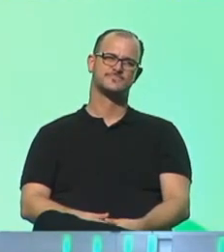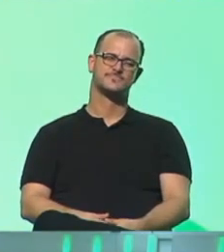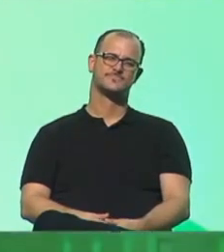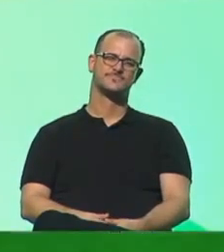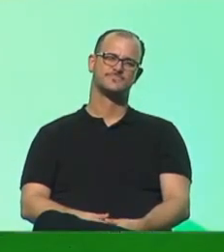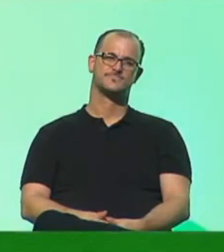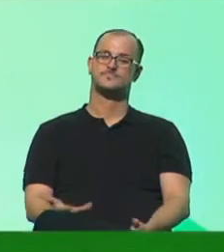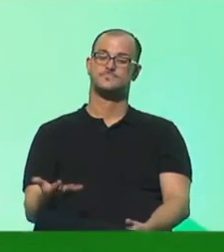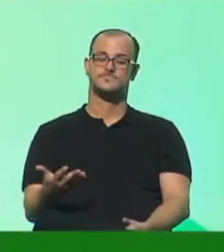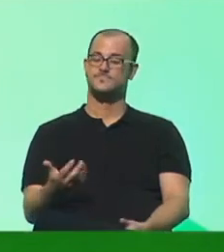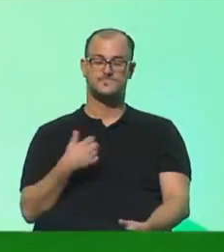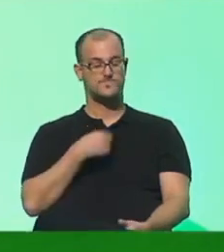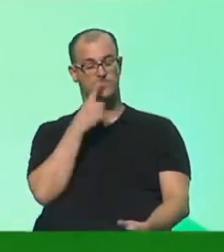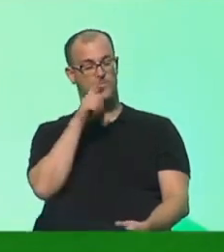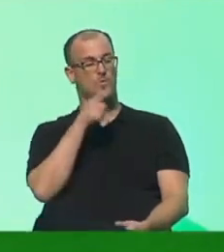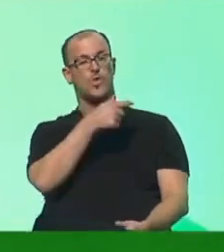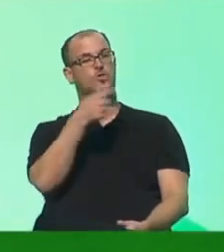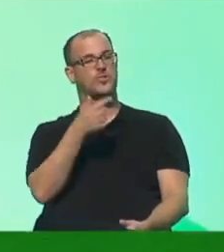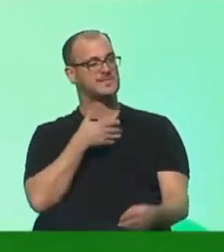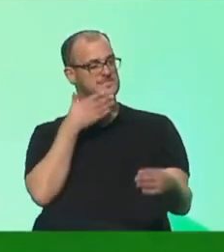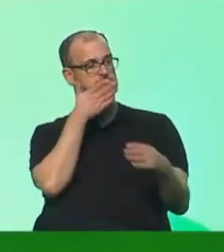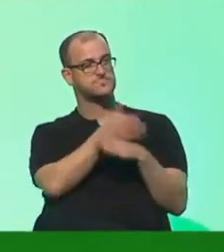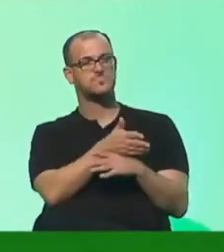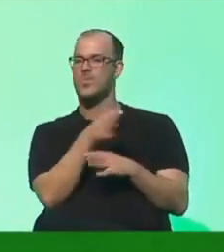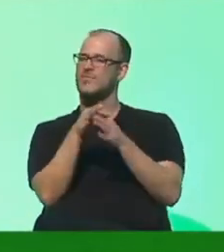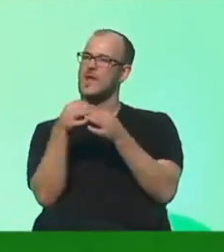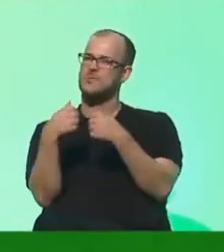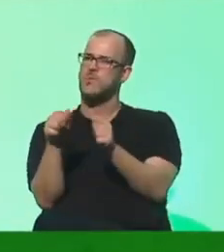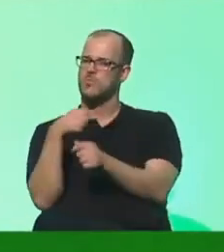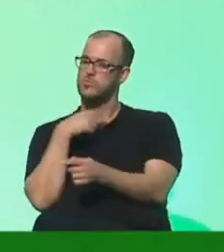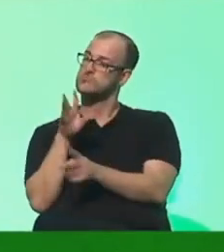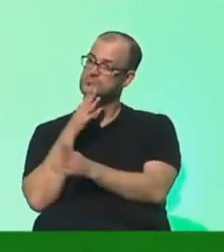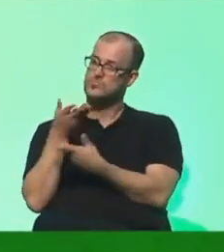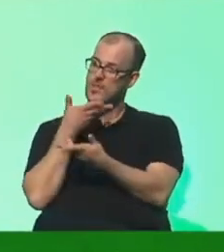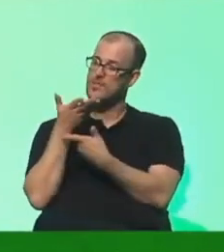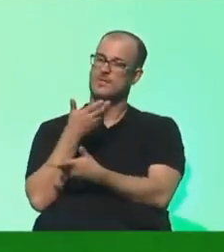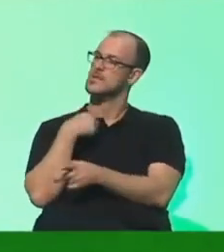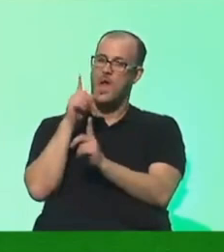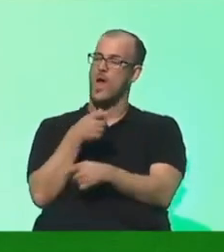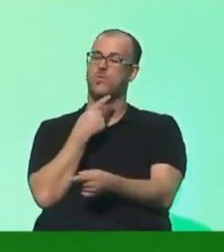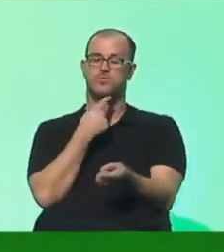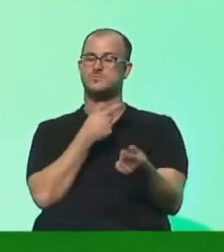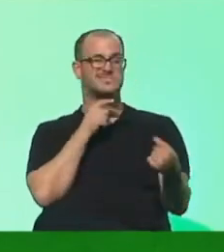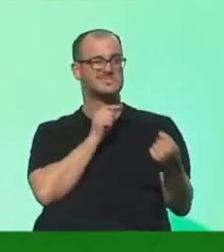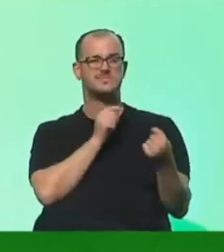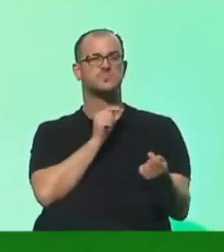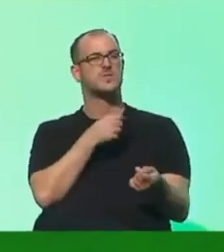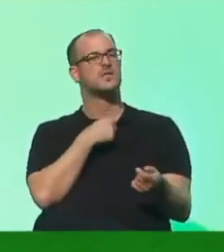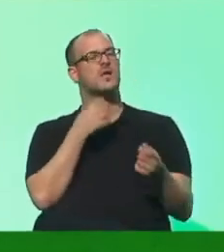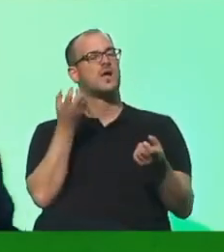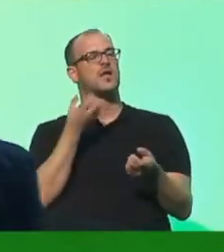Ich habe nicht nur Tönnies besucht und mit den Beschäftigten im Tagebau geredet, ich diskutiere auch unser Kartoffelplakat